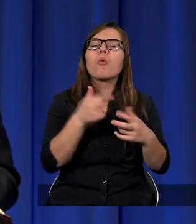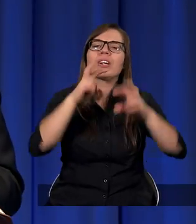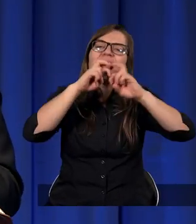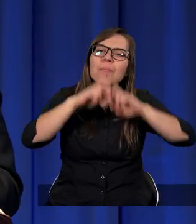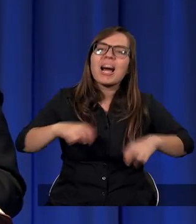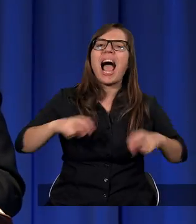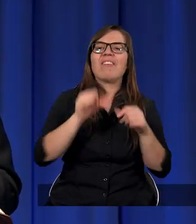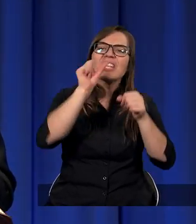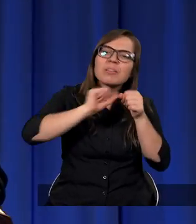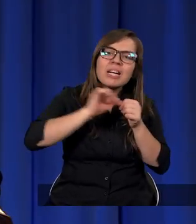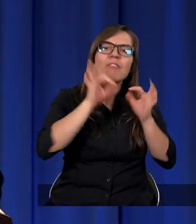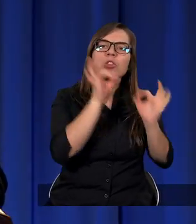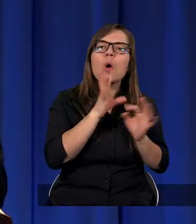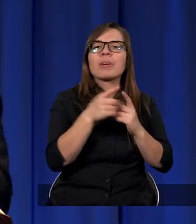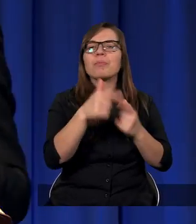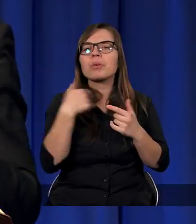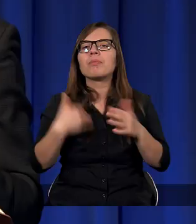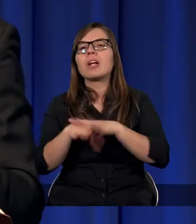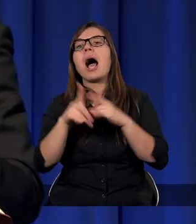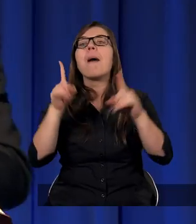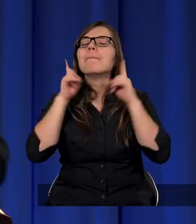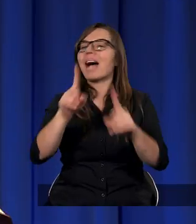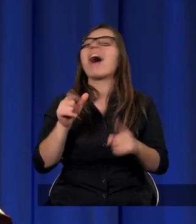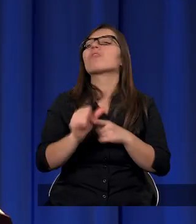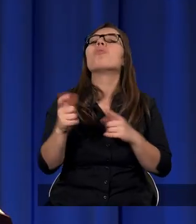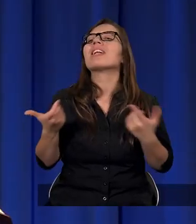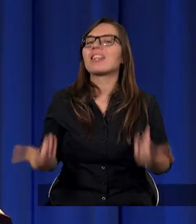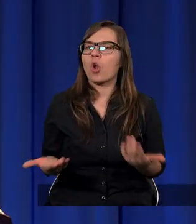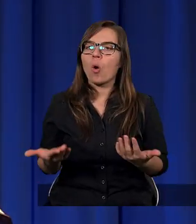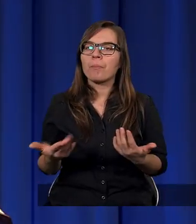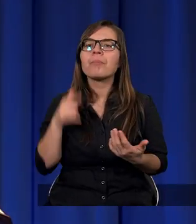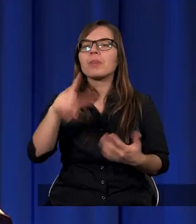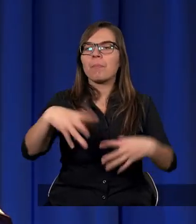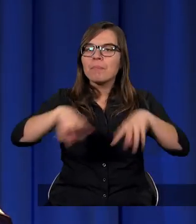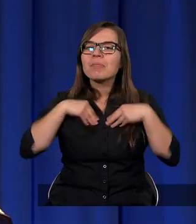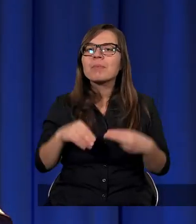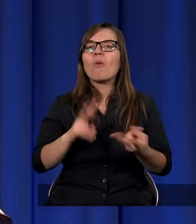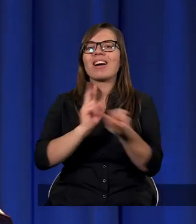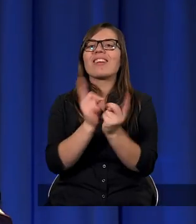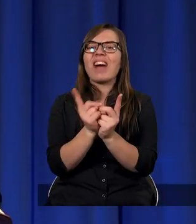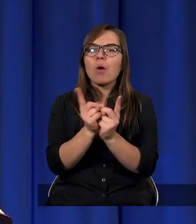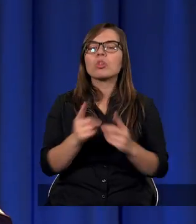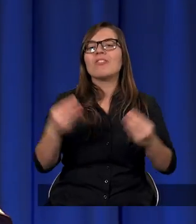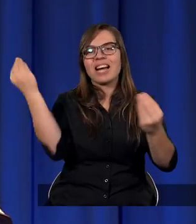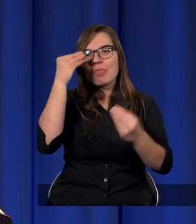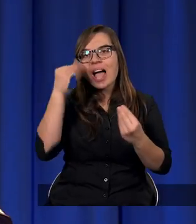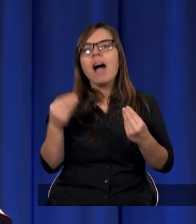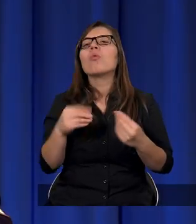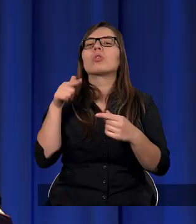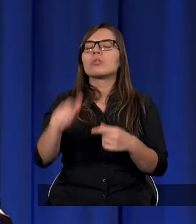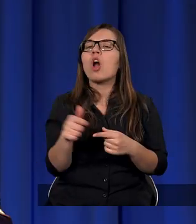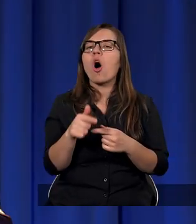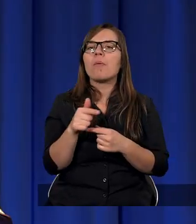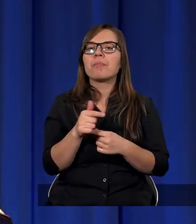zweryfikować. Jednak prawdą jest też to, że przyjmowanie fałszywych doktryn i nauk może